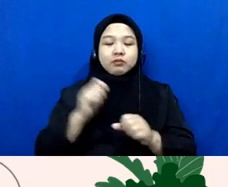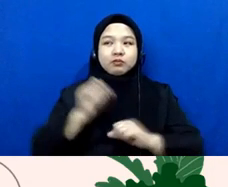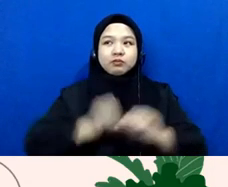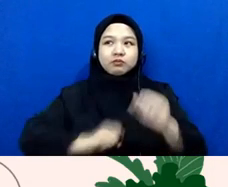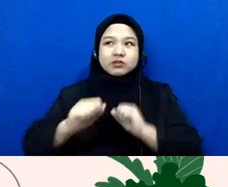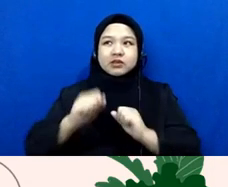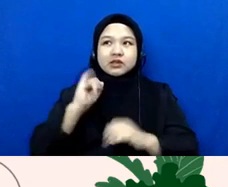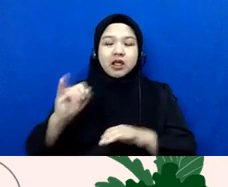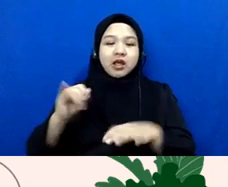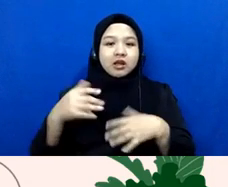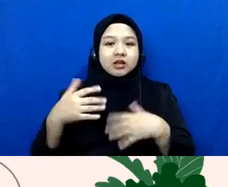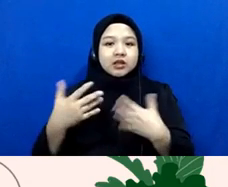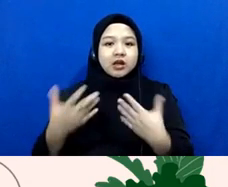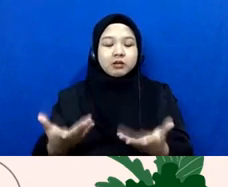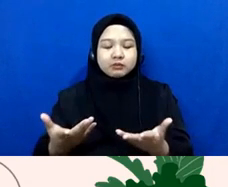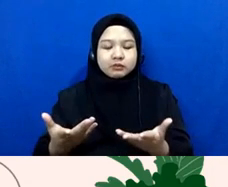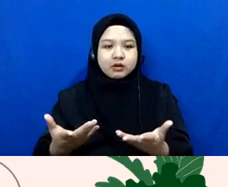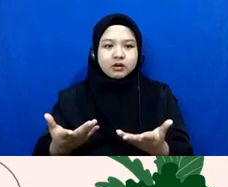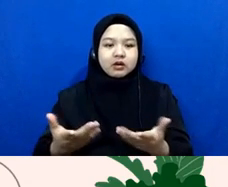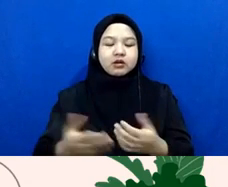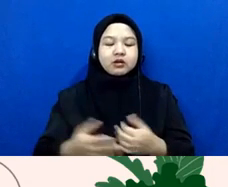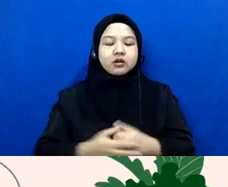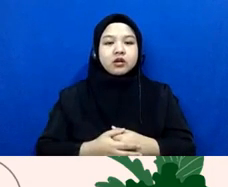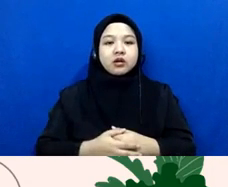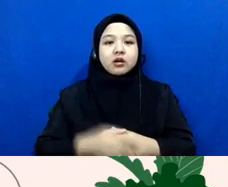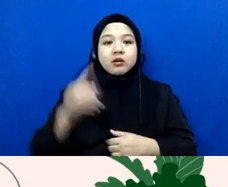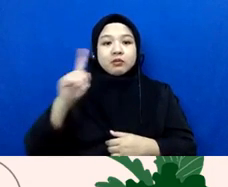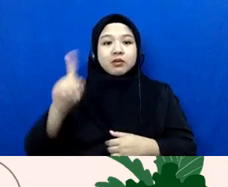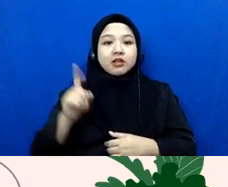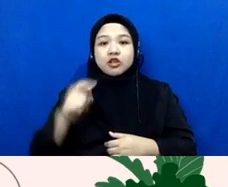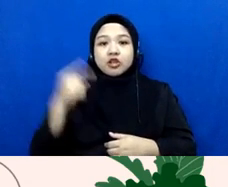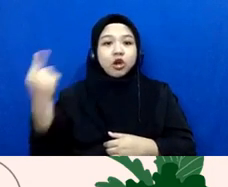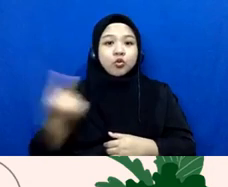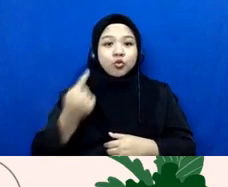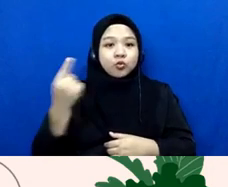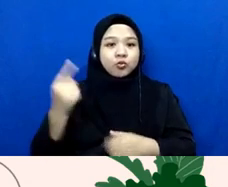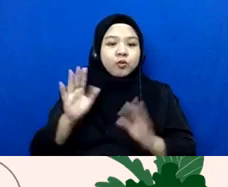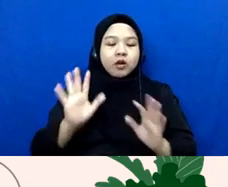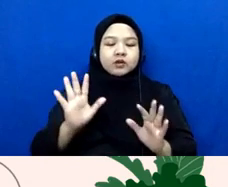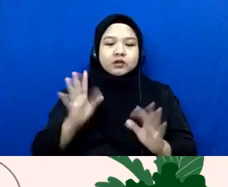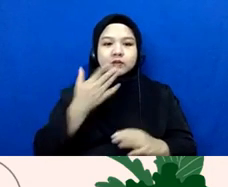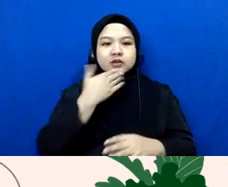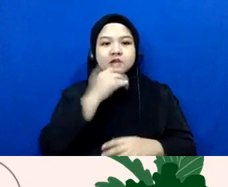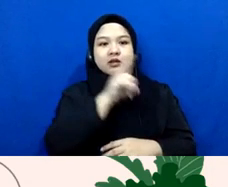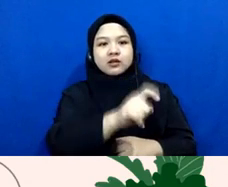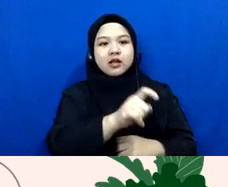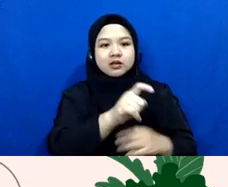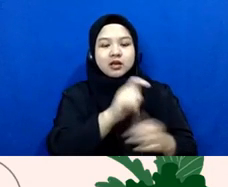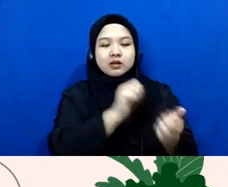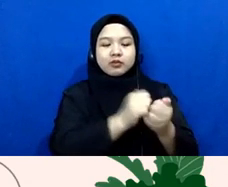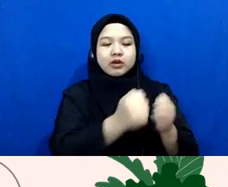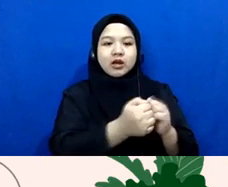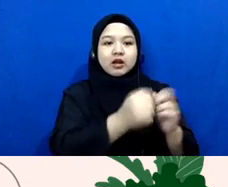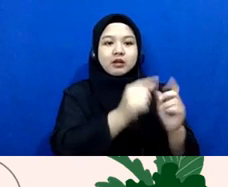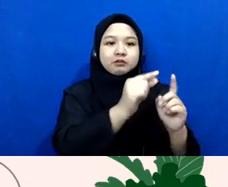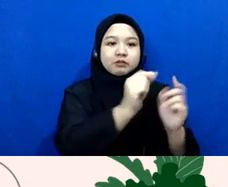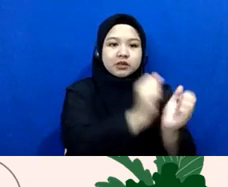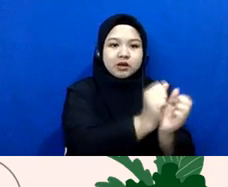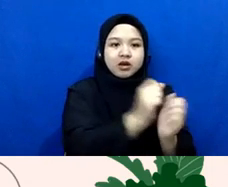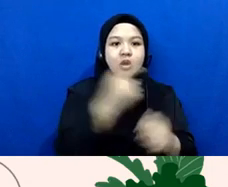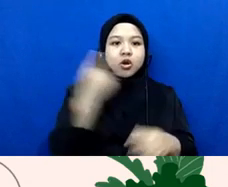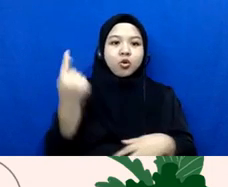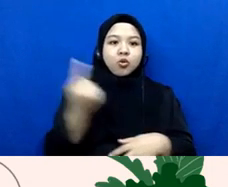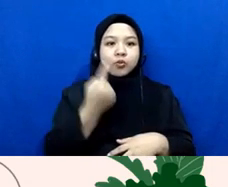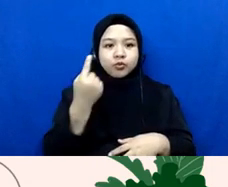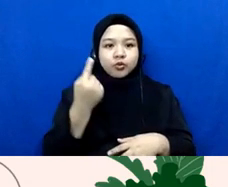dilakukan oleh terdakwa misalnya pertanyaan-pertanyaan umum aja kan yang ditanyakan di perkara pidana secara umum lainnya